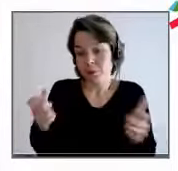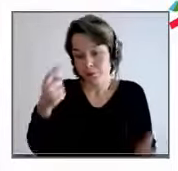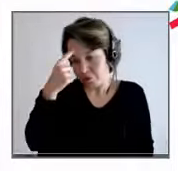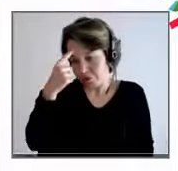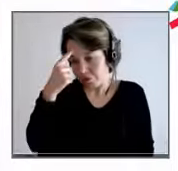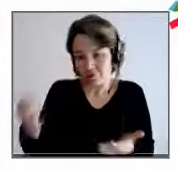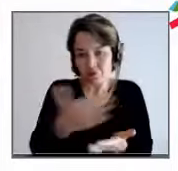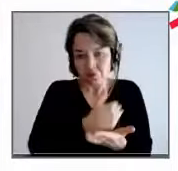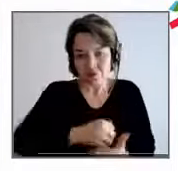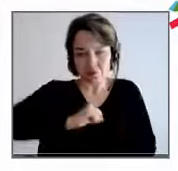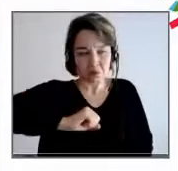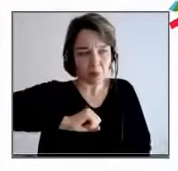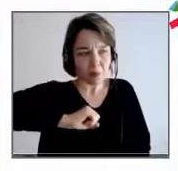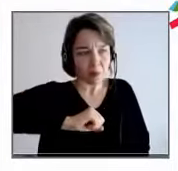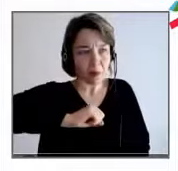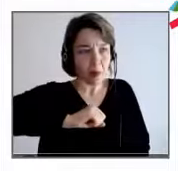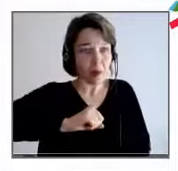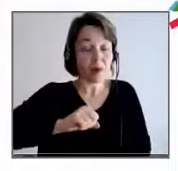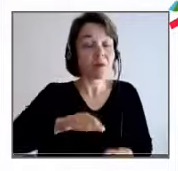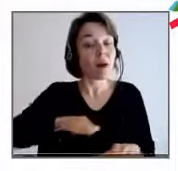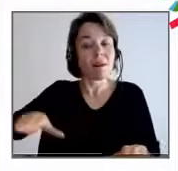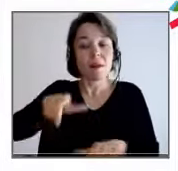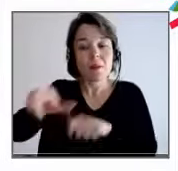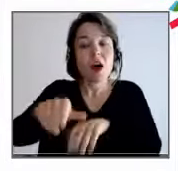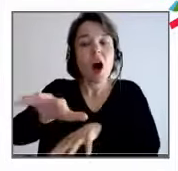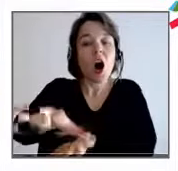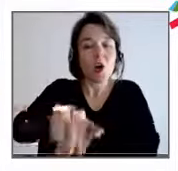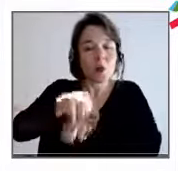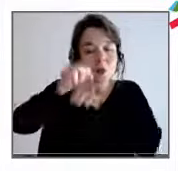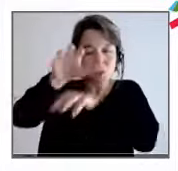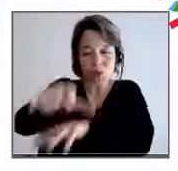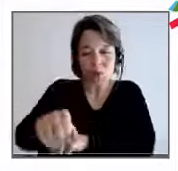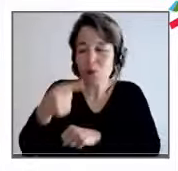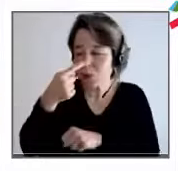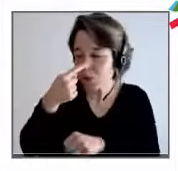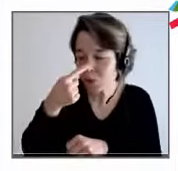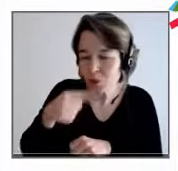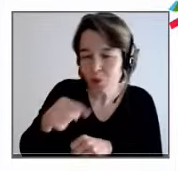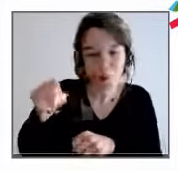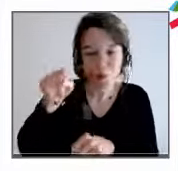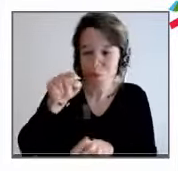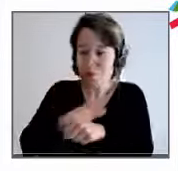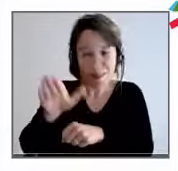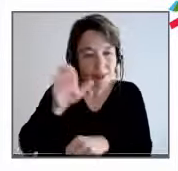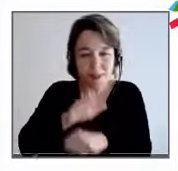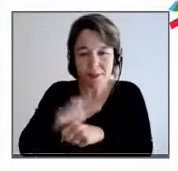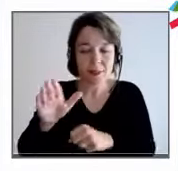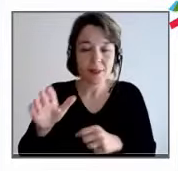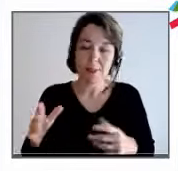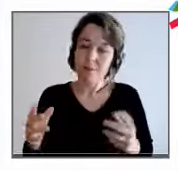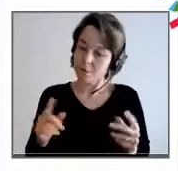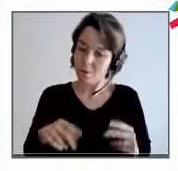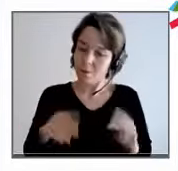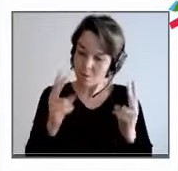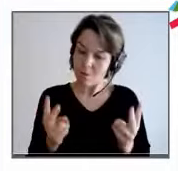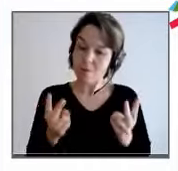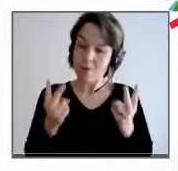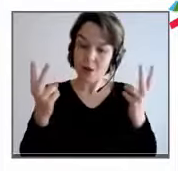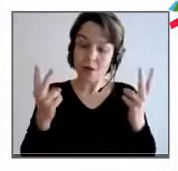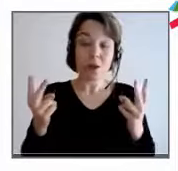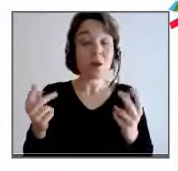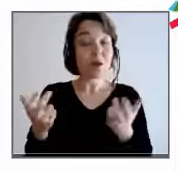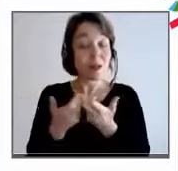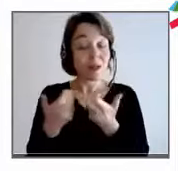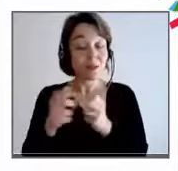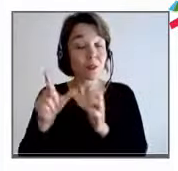beaucoup de mal à recruter. Et pour recruter, notamment les plus jeunes, il faut des valeurs, mais incarner, pas simplement des valeurs écrites. La loi Pacte va dans ce sens-là, bien sûr, la